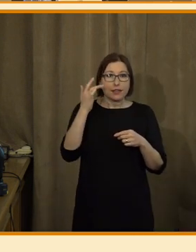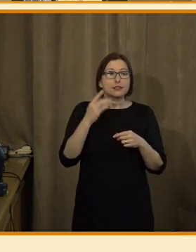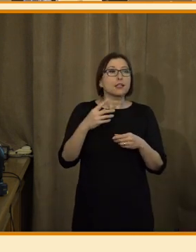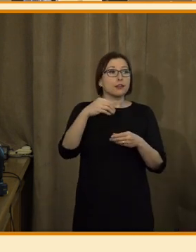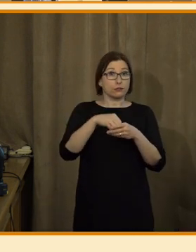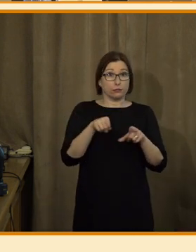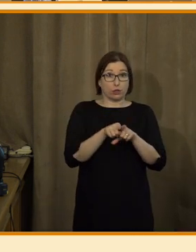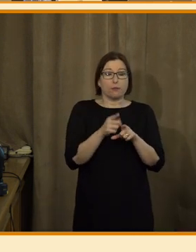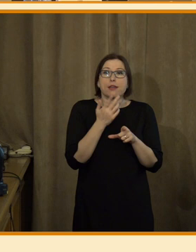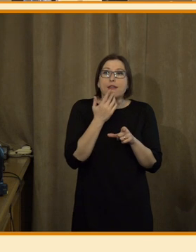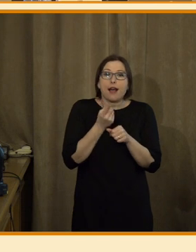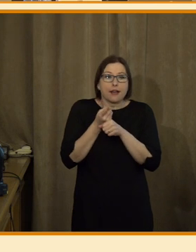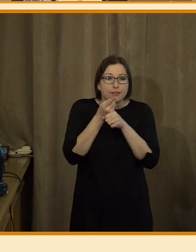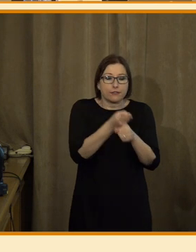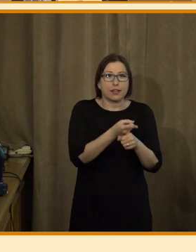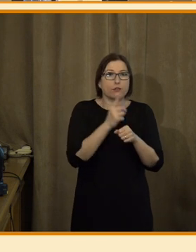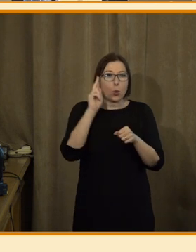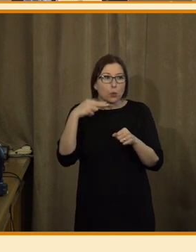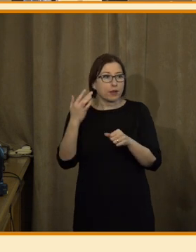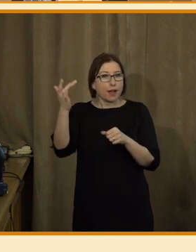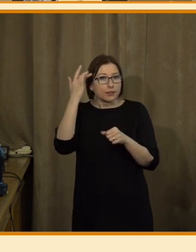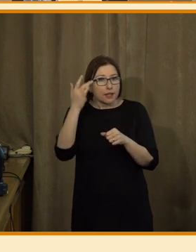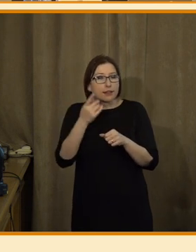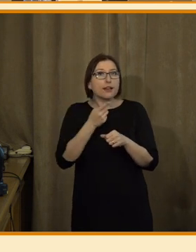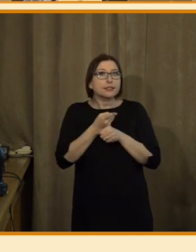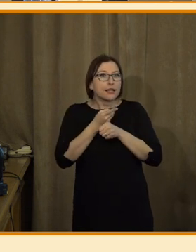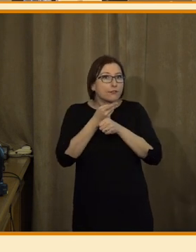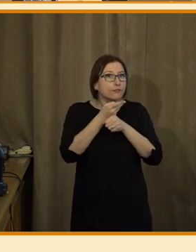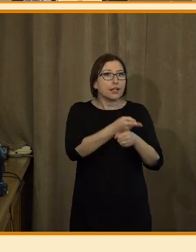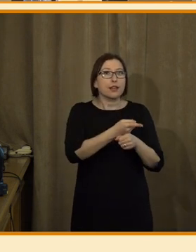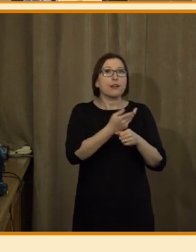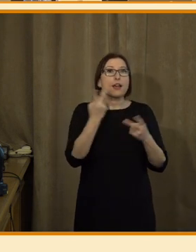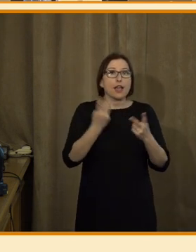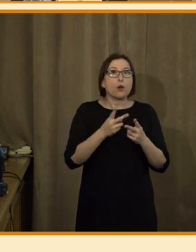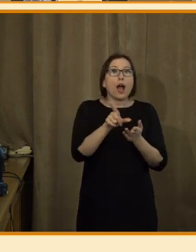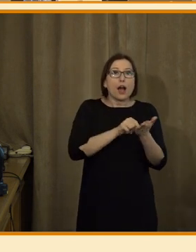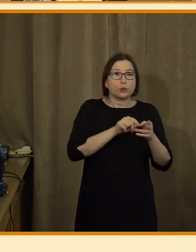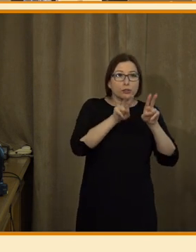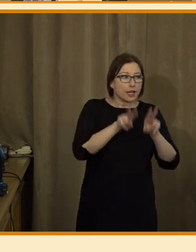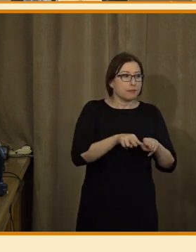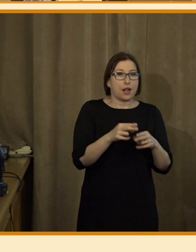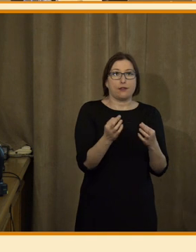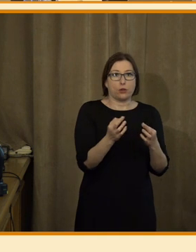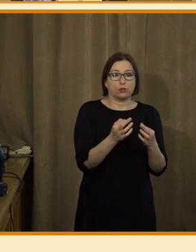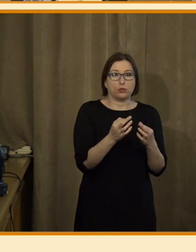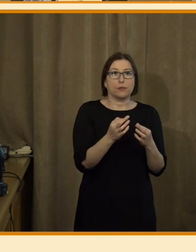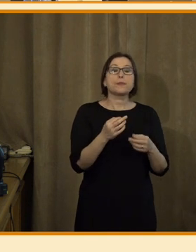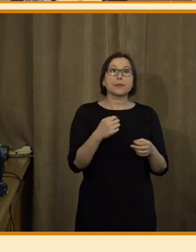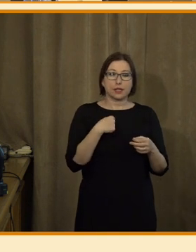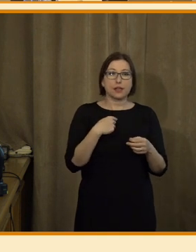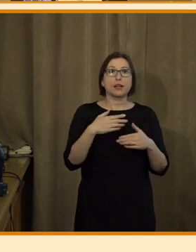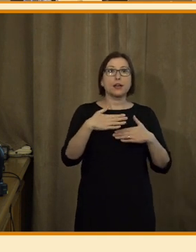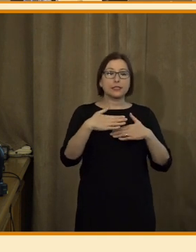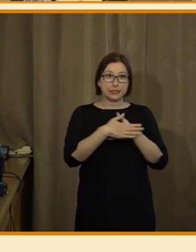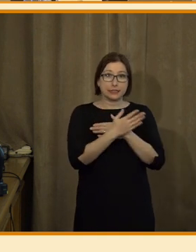jaké míry bude mít generativní umělá inteligence vůbec vliv třeba na autorské právo. Podle mého názoru ho